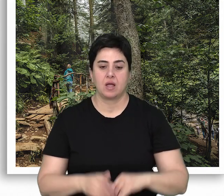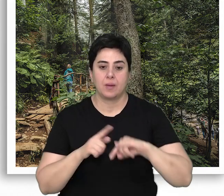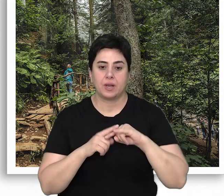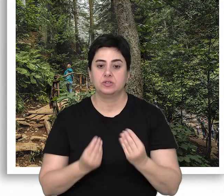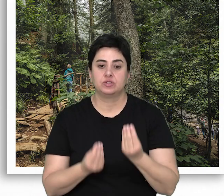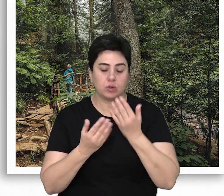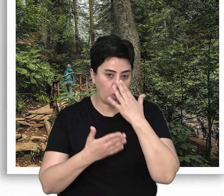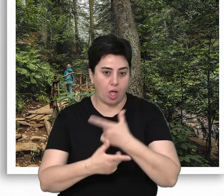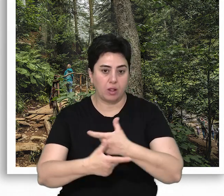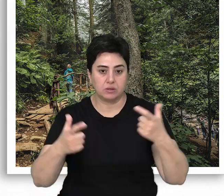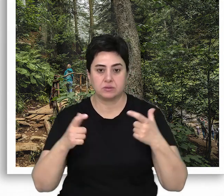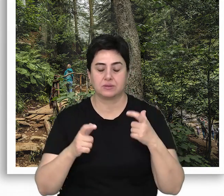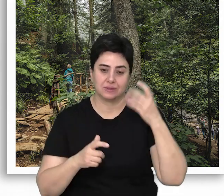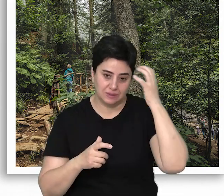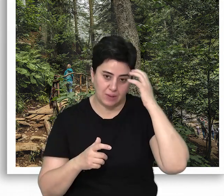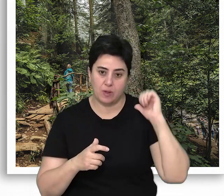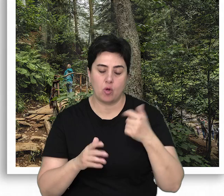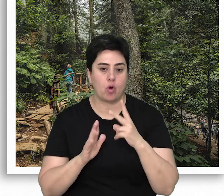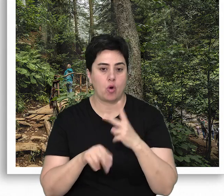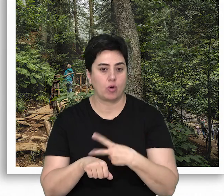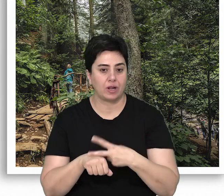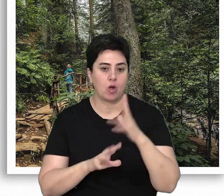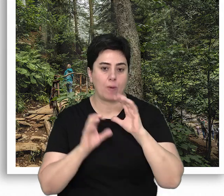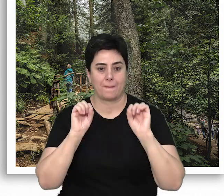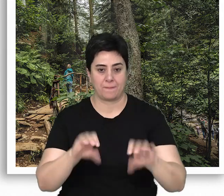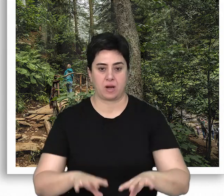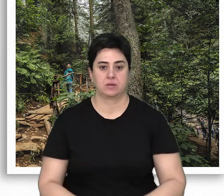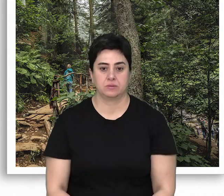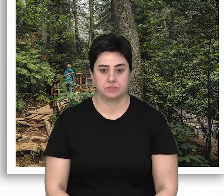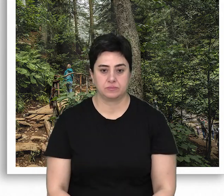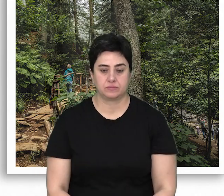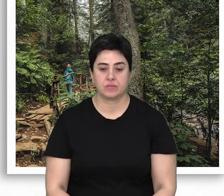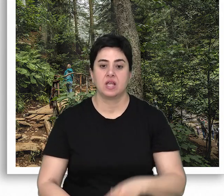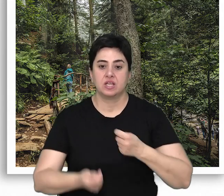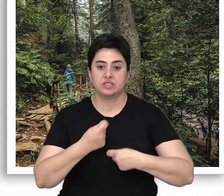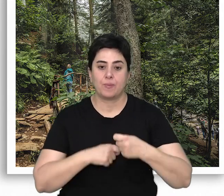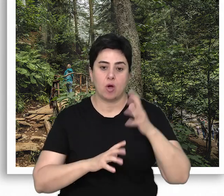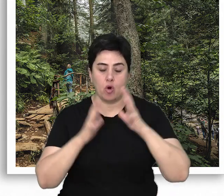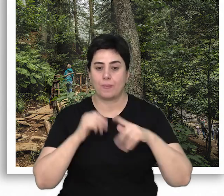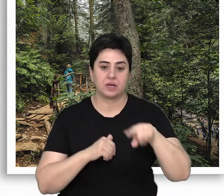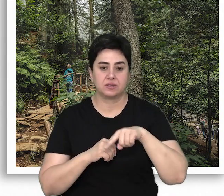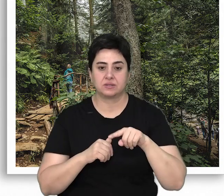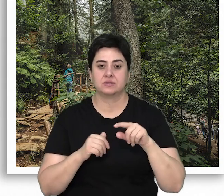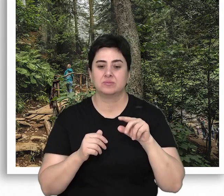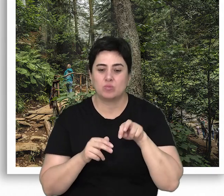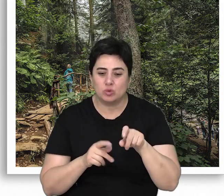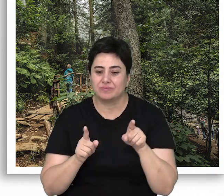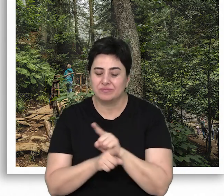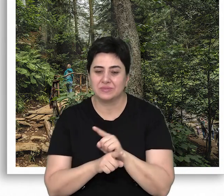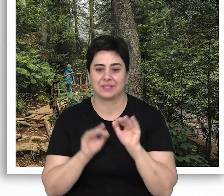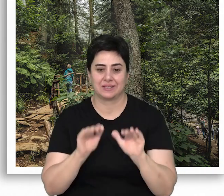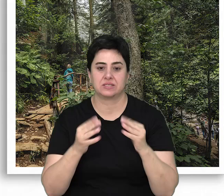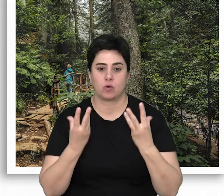Habitatı oluşturan temel unsurların örneklerinin ormanda bırakılması İşletme ormanlarında saproksilik